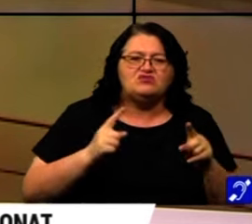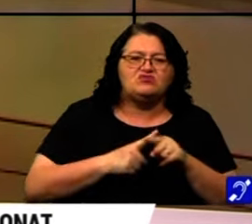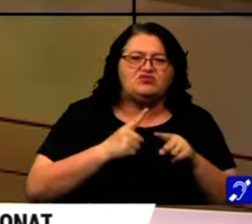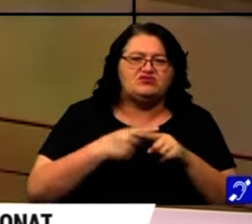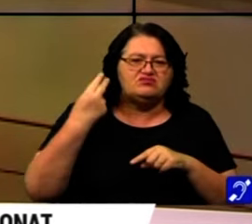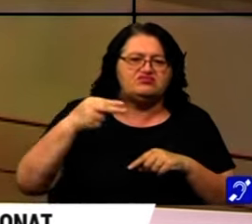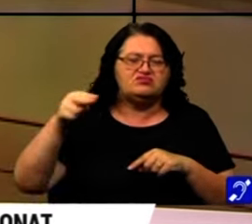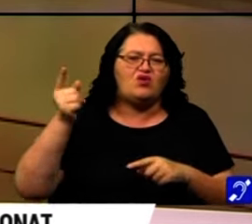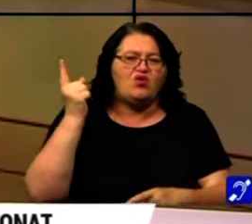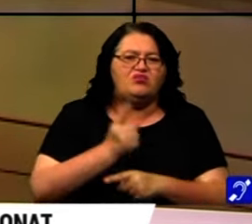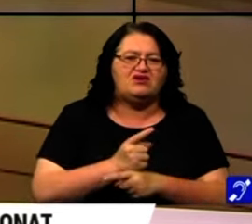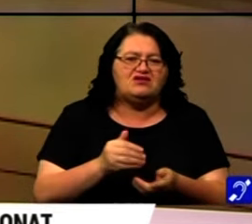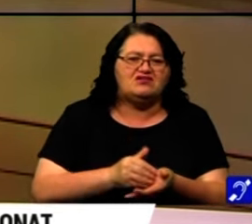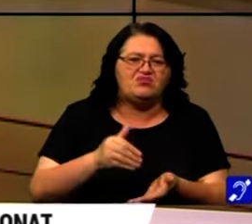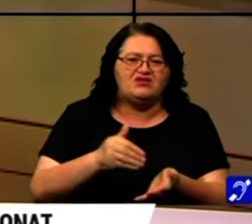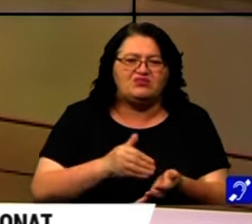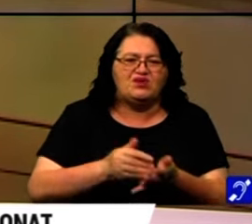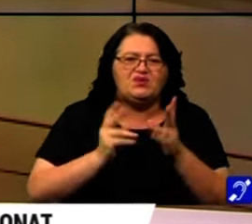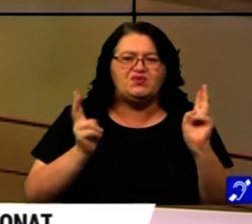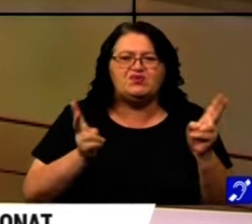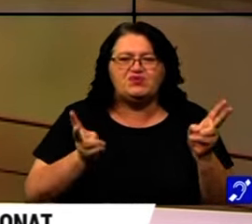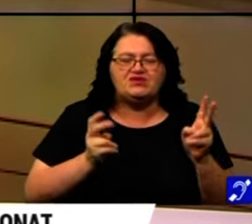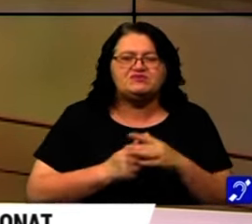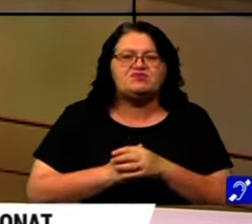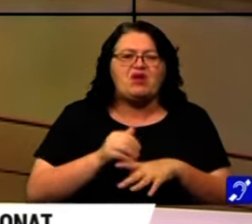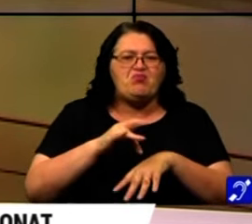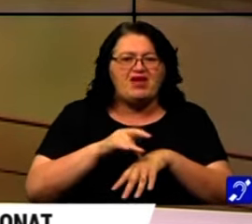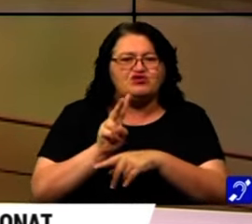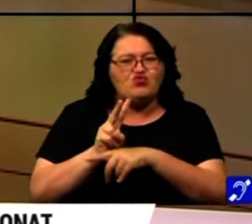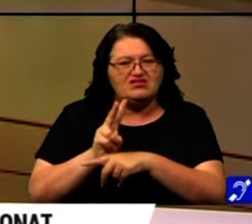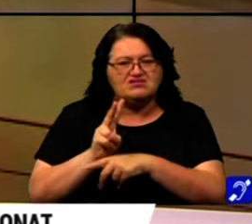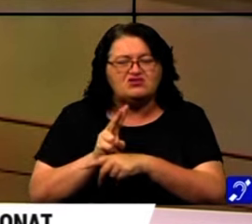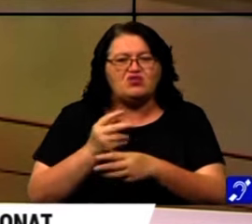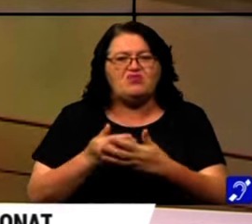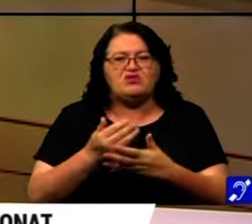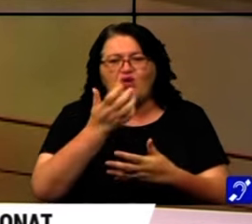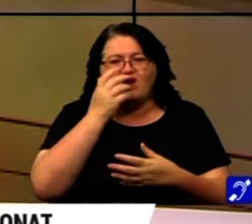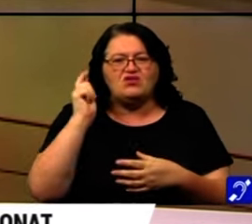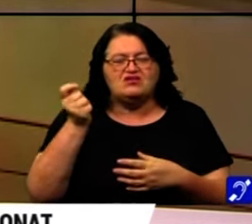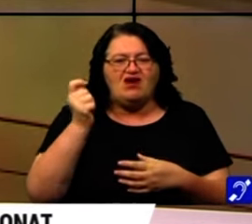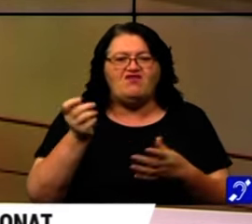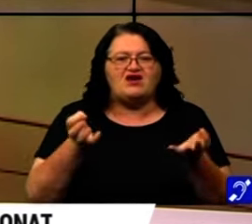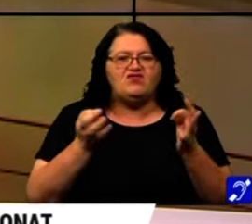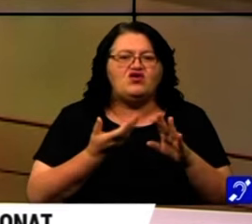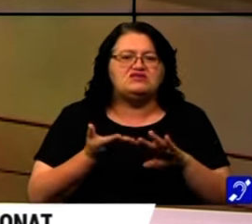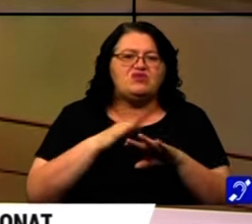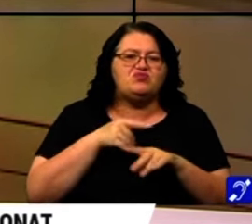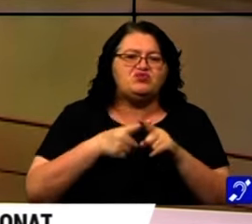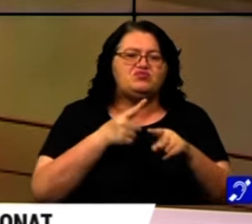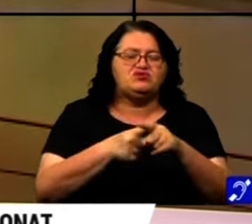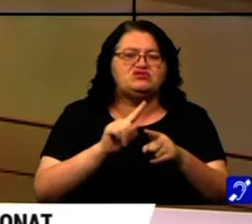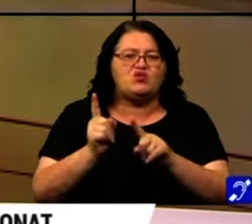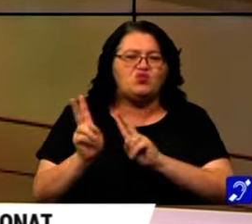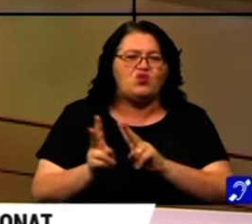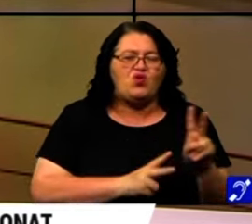nu mai fie opțională, ci de-a dreptul obligatorie. Medicii atrag însă atenția că aerul condiționat folosit în exces ori în mod